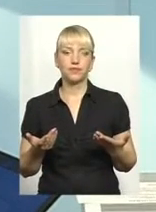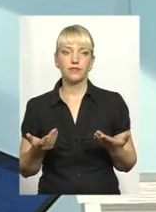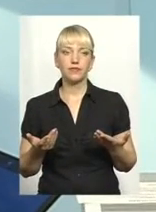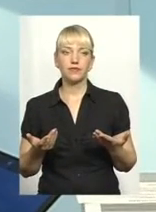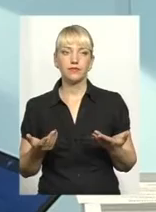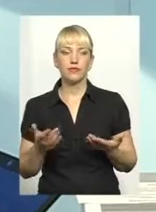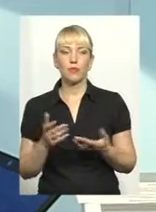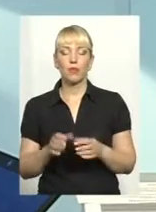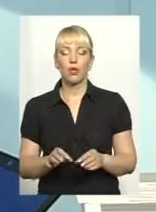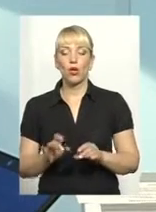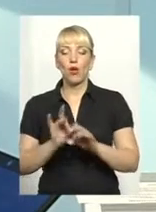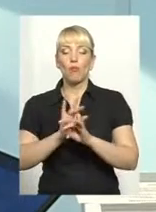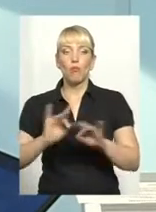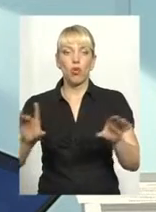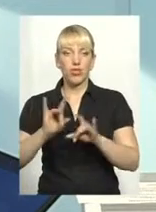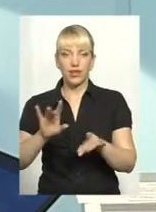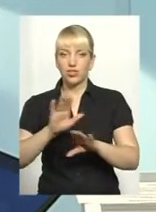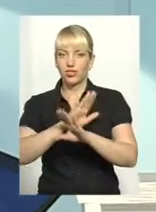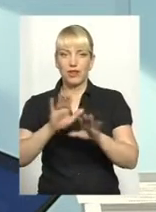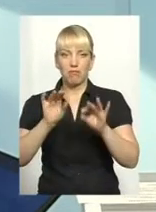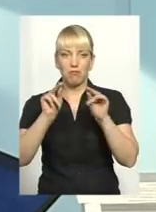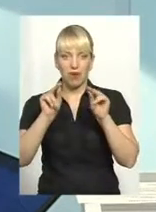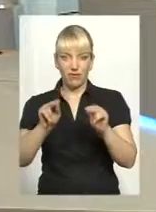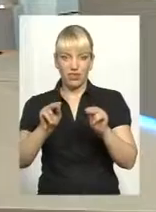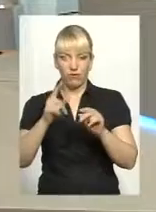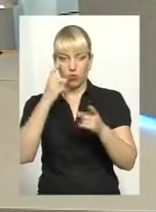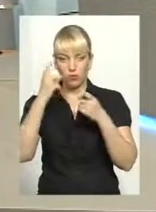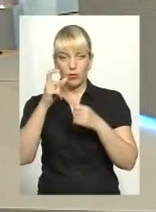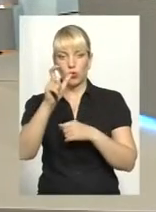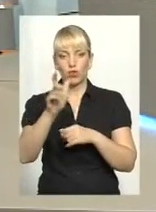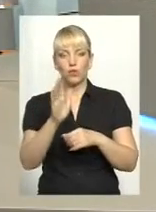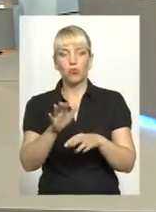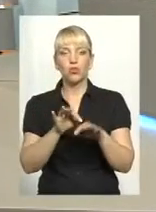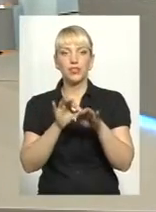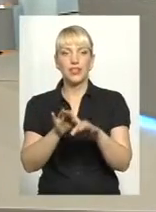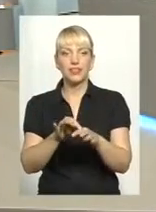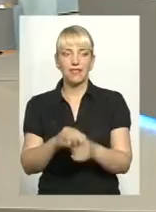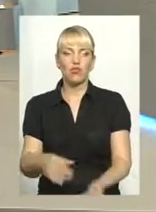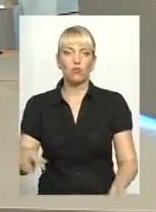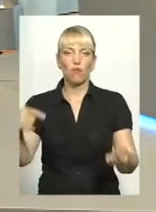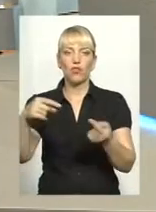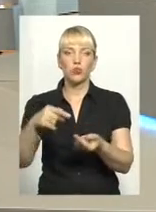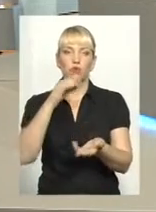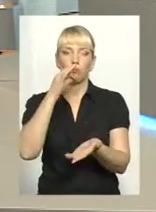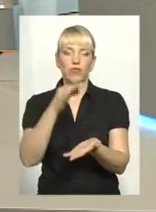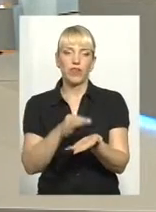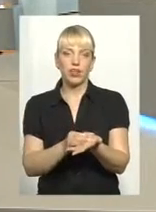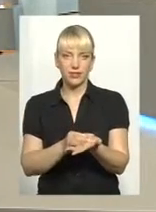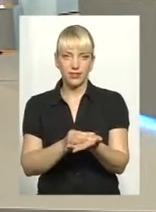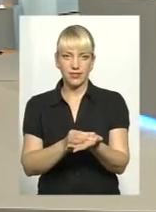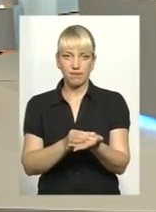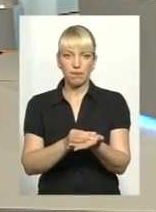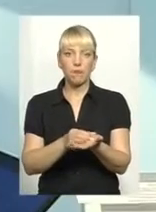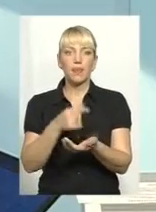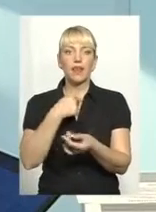подачі неправдивої інформації він просто буде нести відповідну відповідальність. А я так розумію,